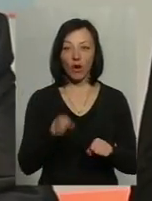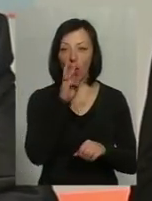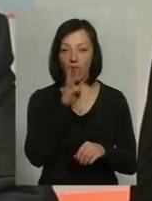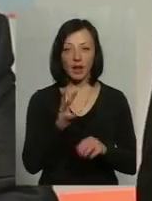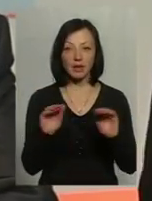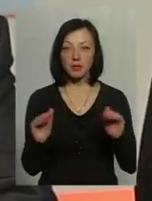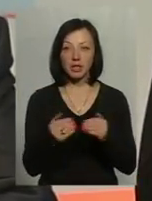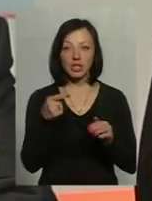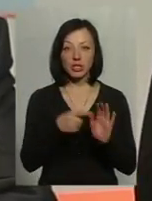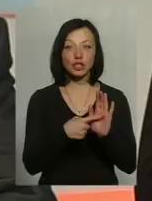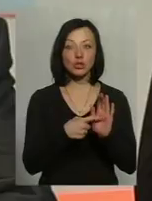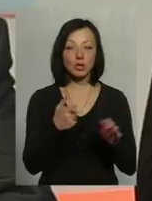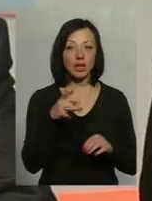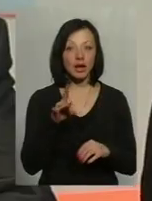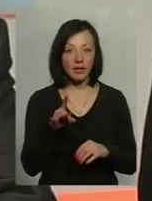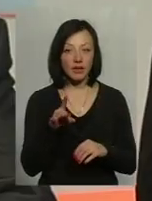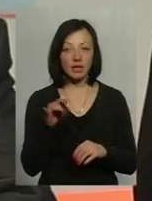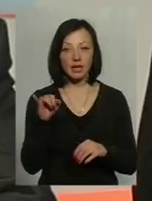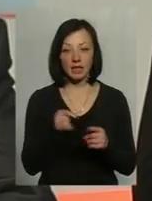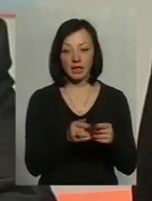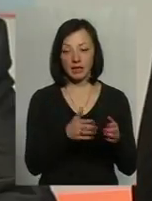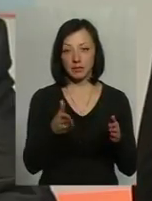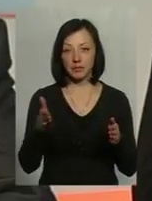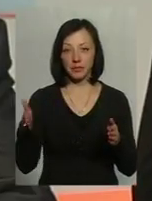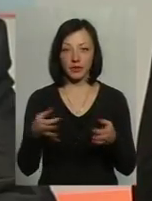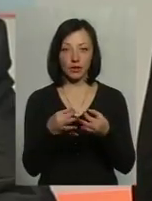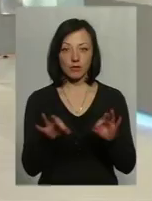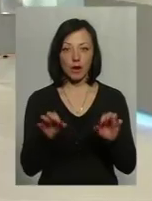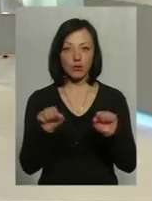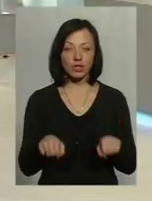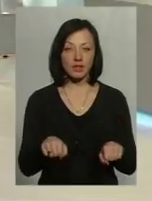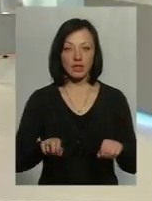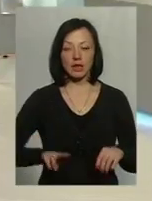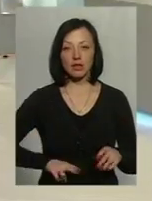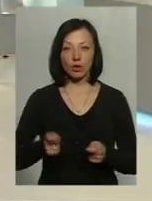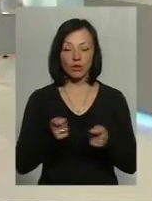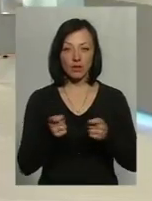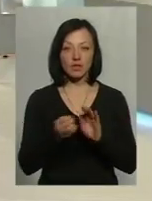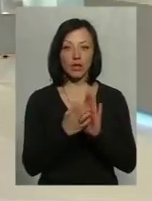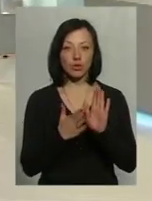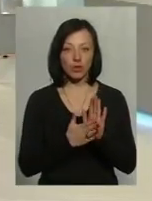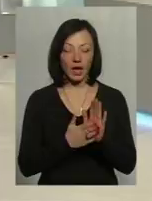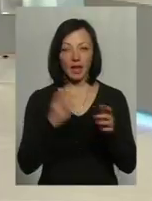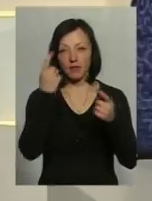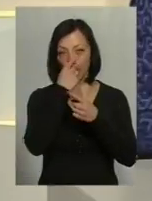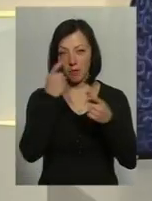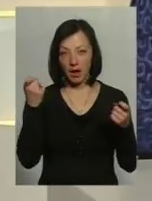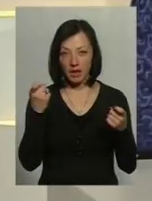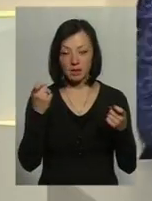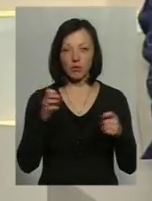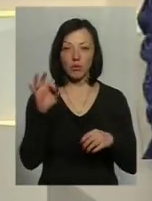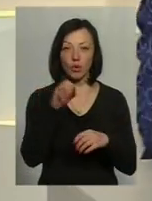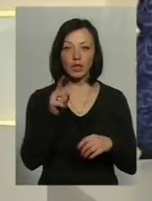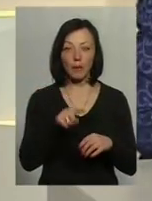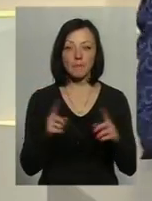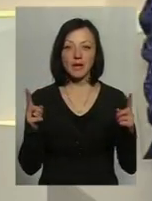бути не нижче 1600 гривень, ну і так далі, як там дозволяє можливість роботодавцю встановлювати. Тобто інформація, яка йде про те,